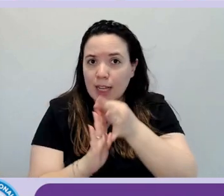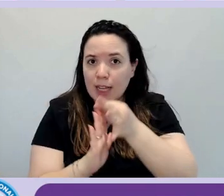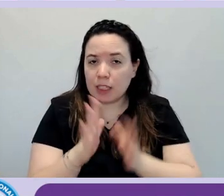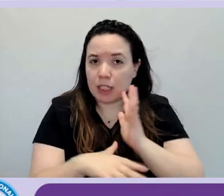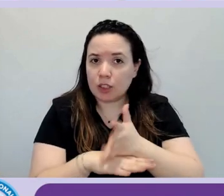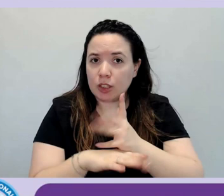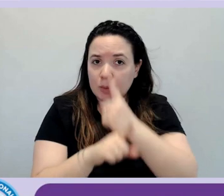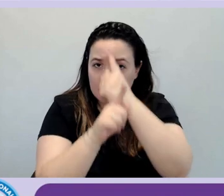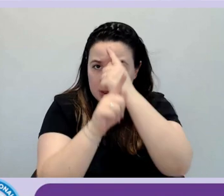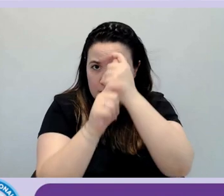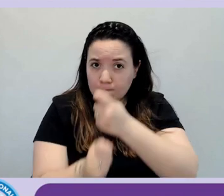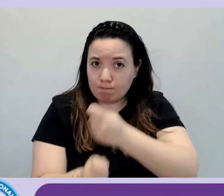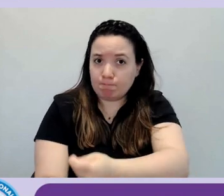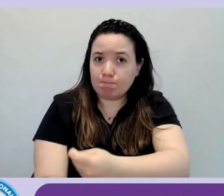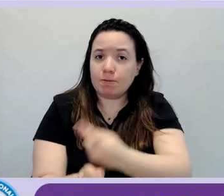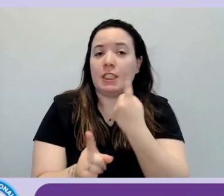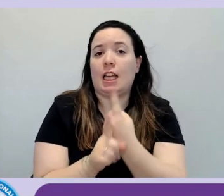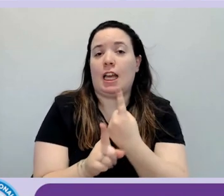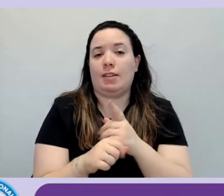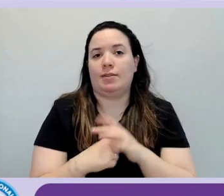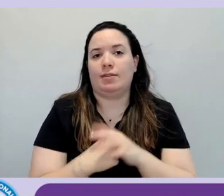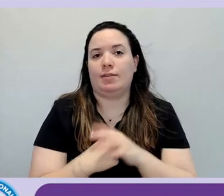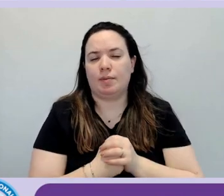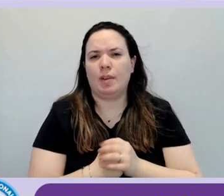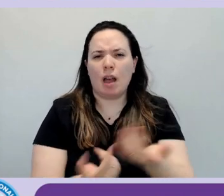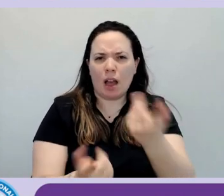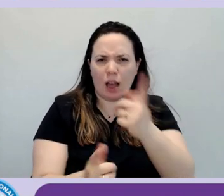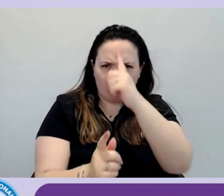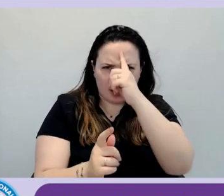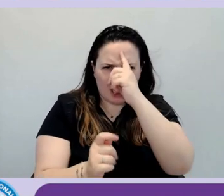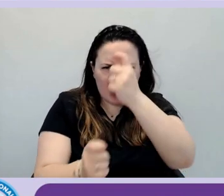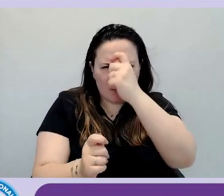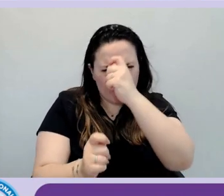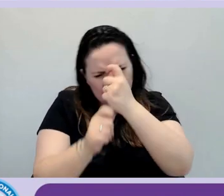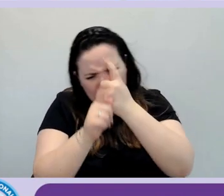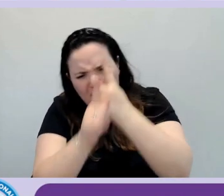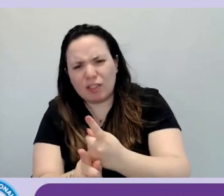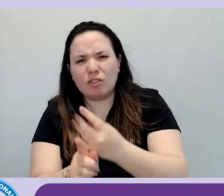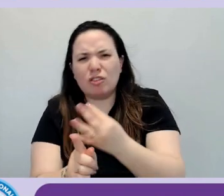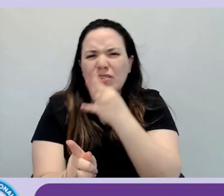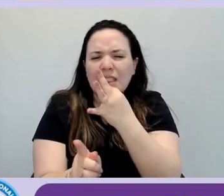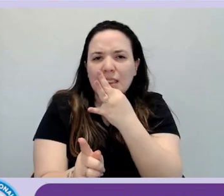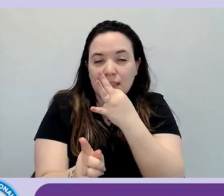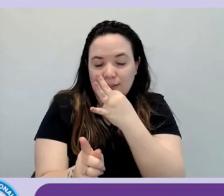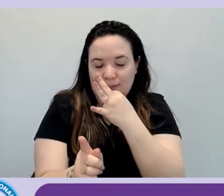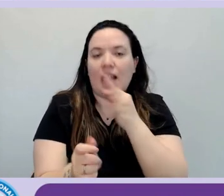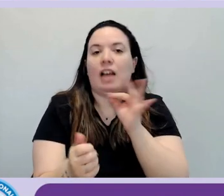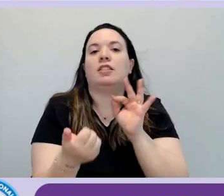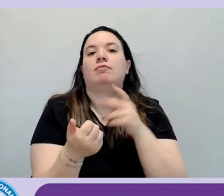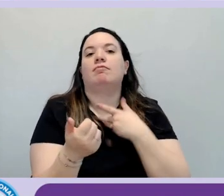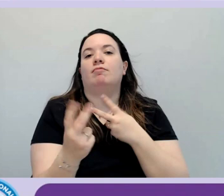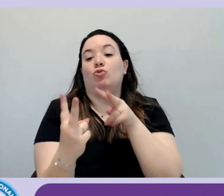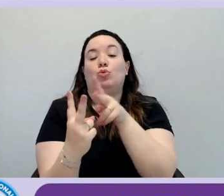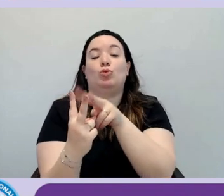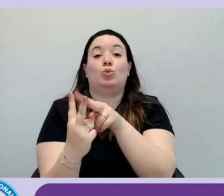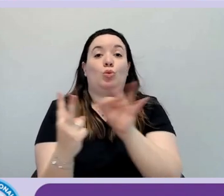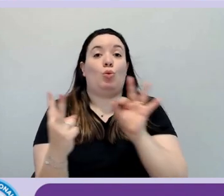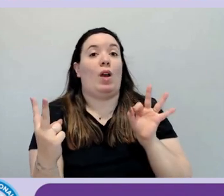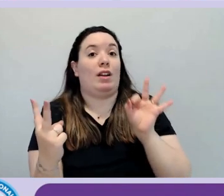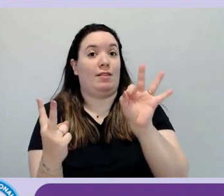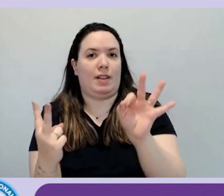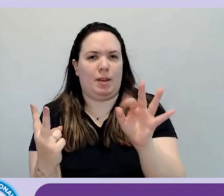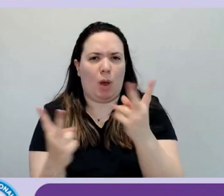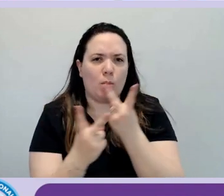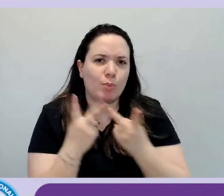rispettate. E quando parliamo di rispetto, abbiamo due riferimenti generali, vi sto facendo un piccolo recap